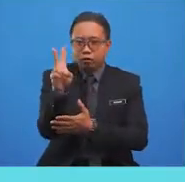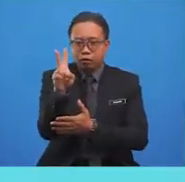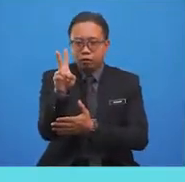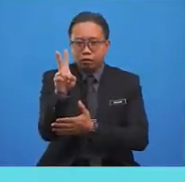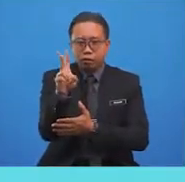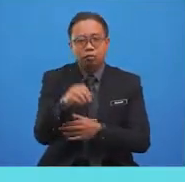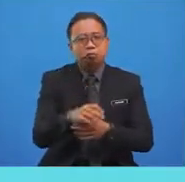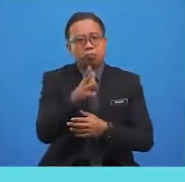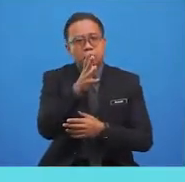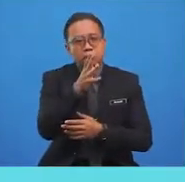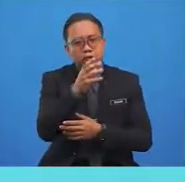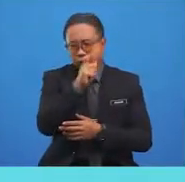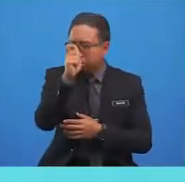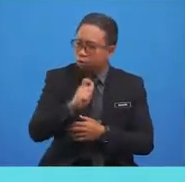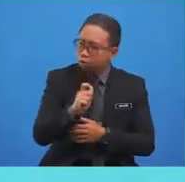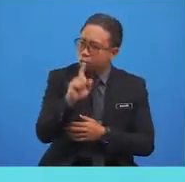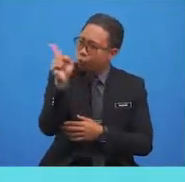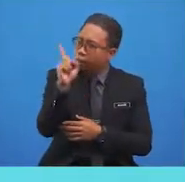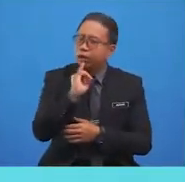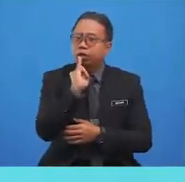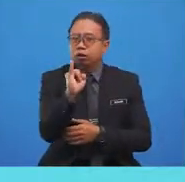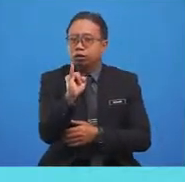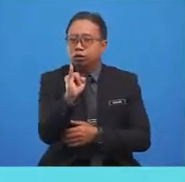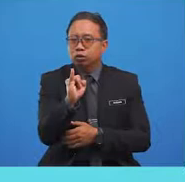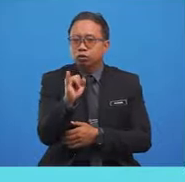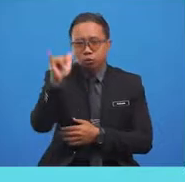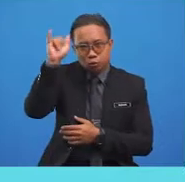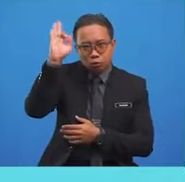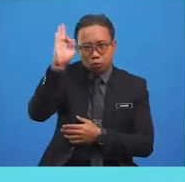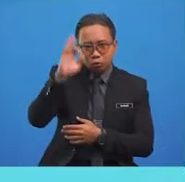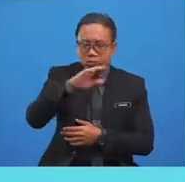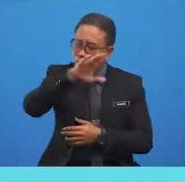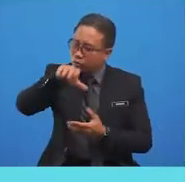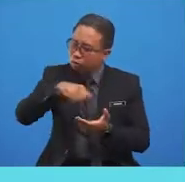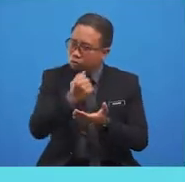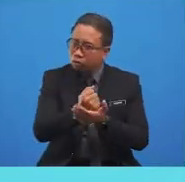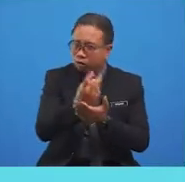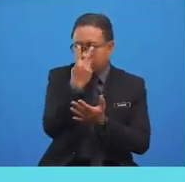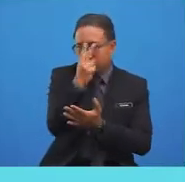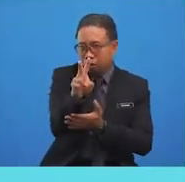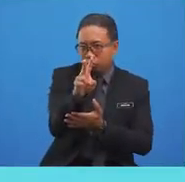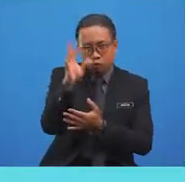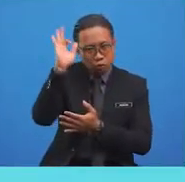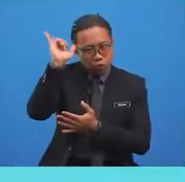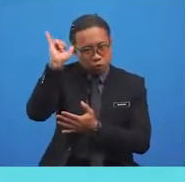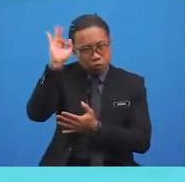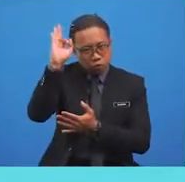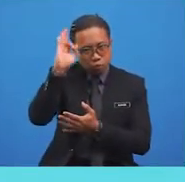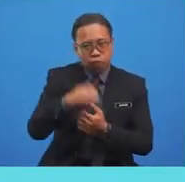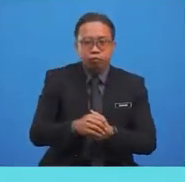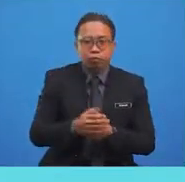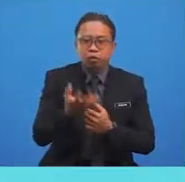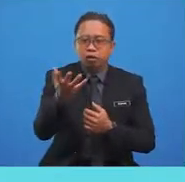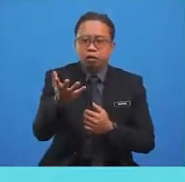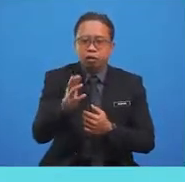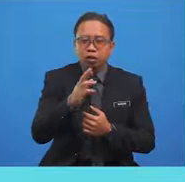Mama asks, Where is Yusuf? Everyone starts looking for Yusuf. They